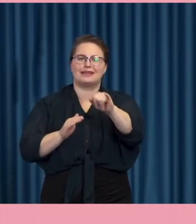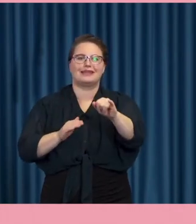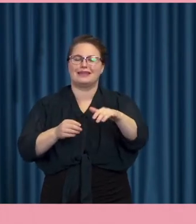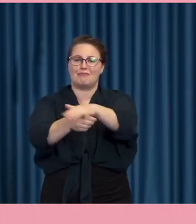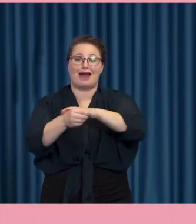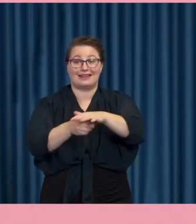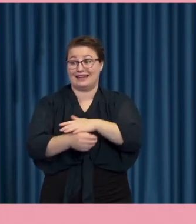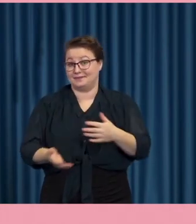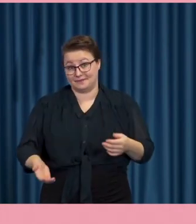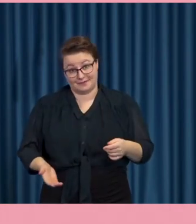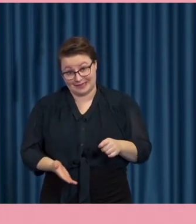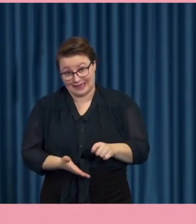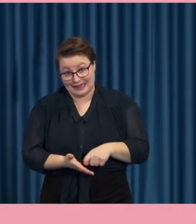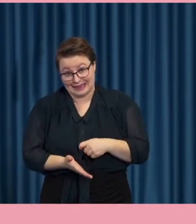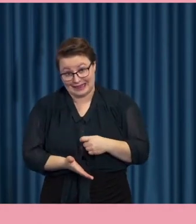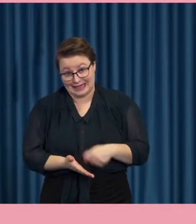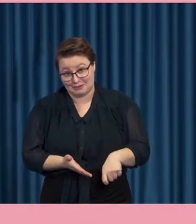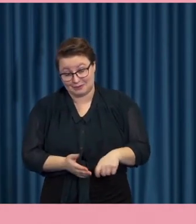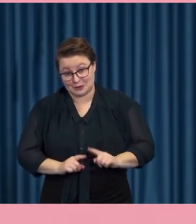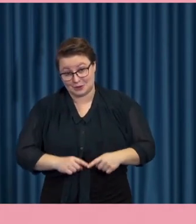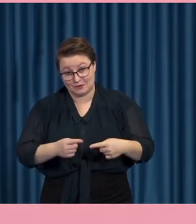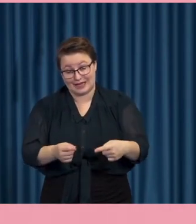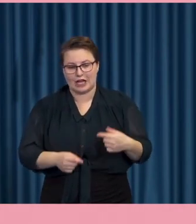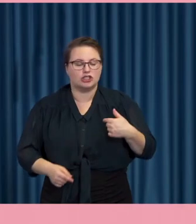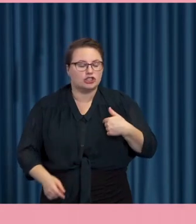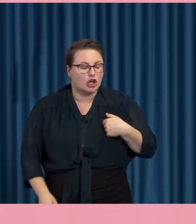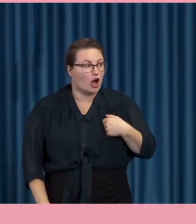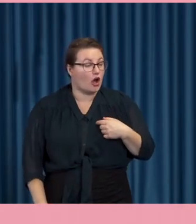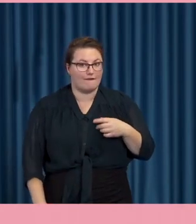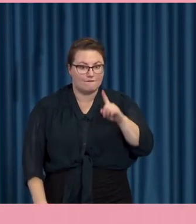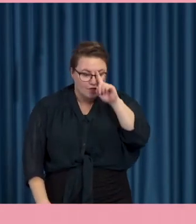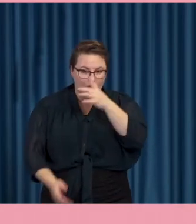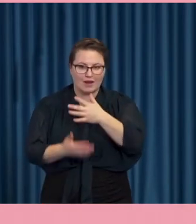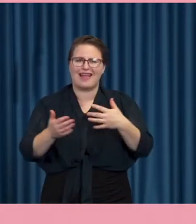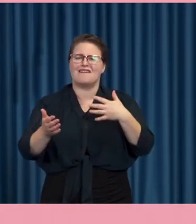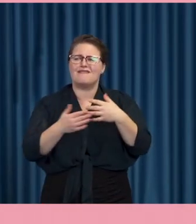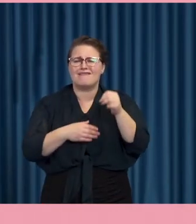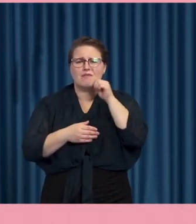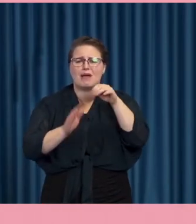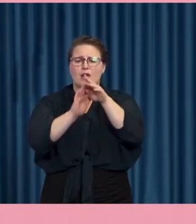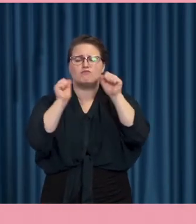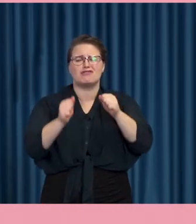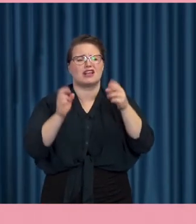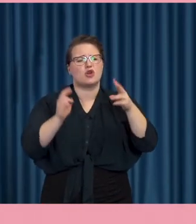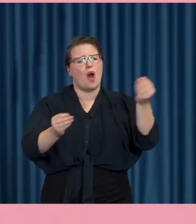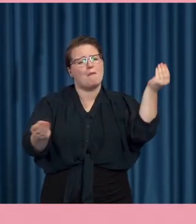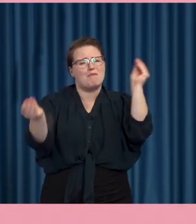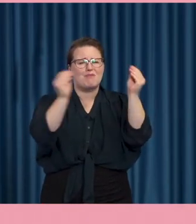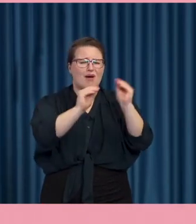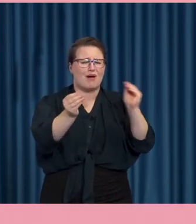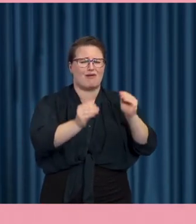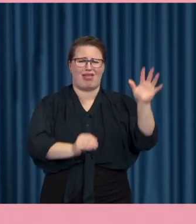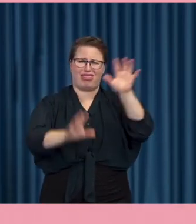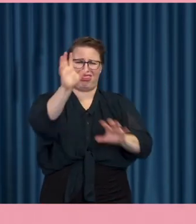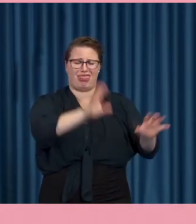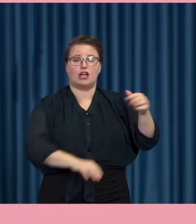Så det kan ju vara någonting för någon att utveckla. Jag förstår inte varför mailprogram måste vara så fyllda med Begrips.